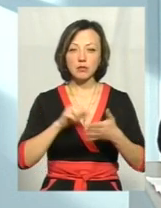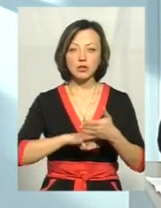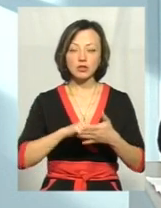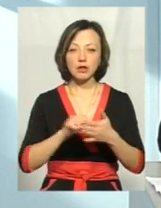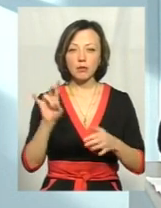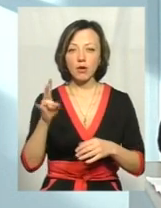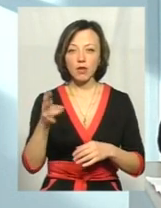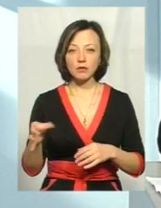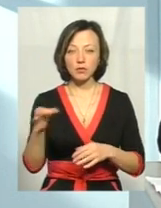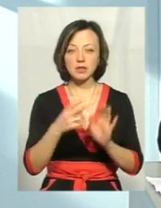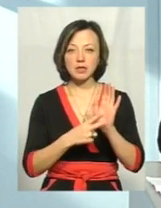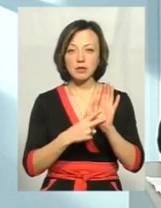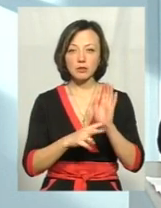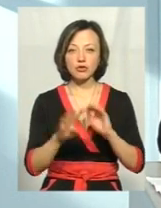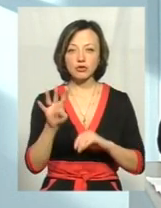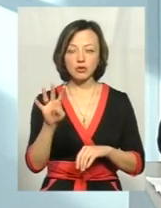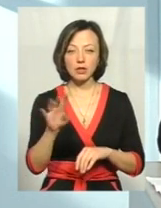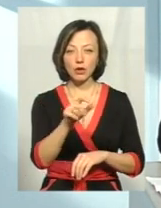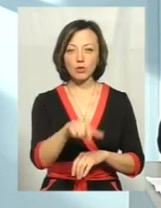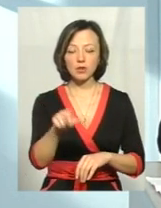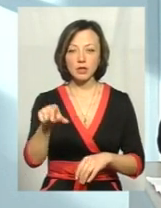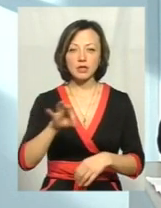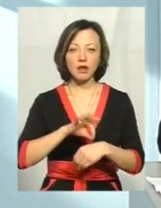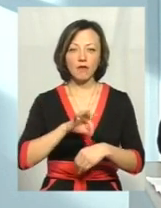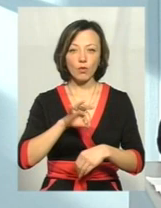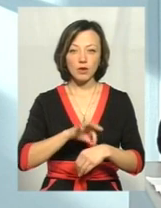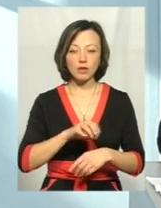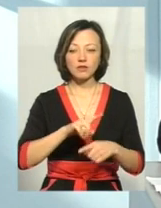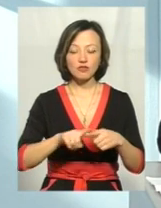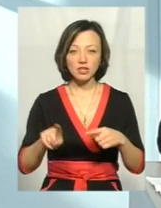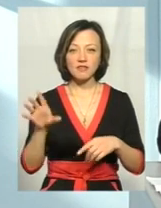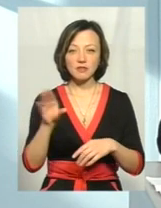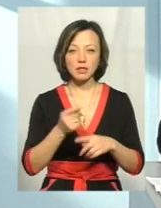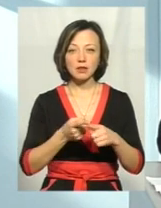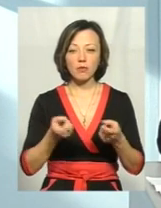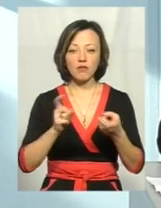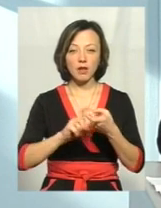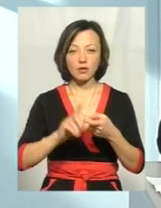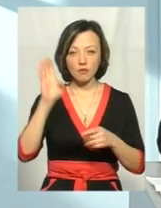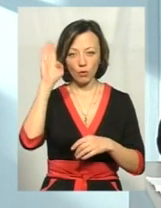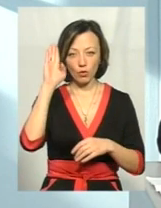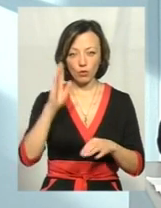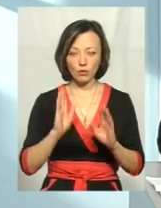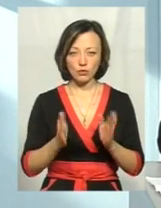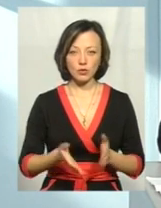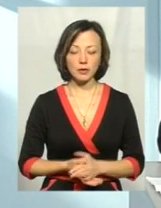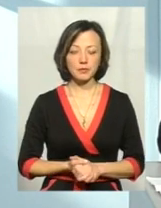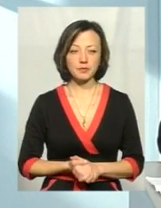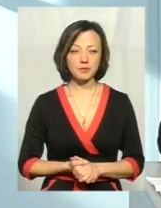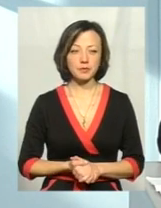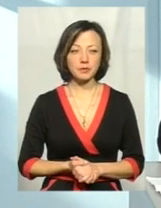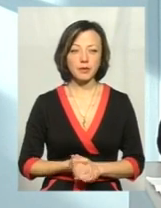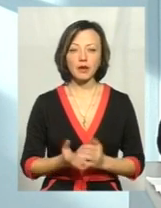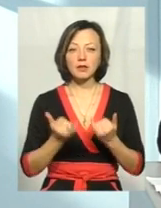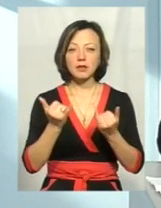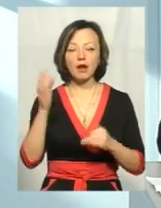Миколаївської області, там 74 людини захворіло, скоріше за все, це теж пов'язано буде з водою. Для води